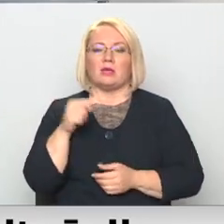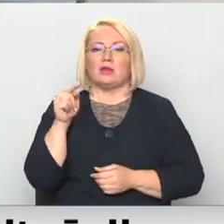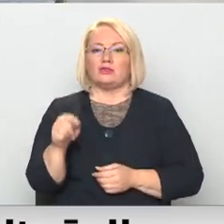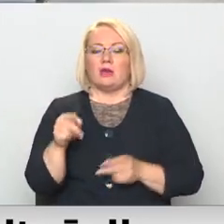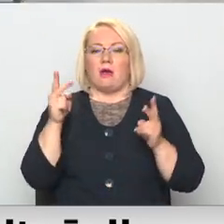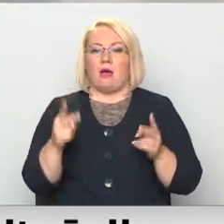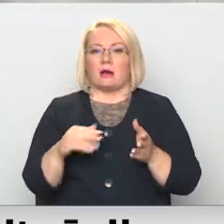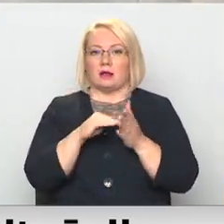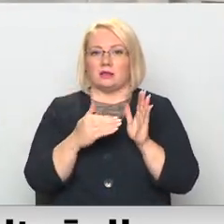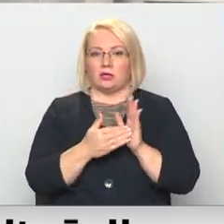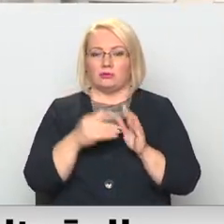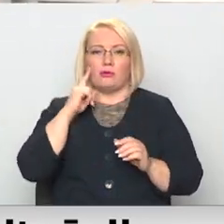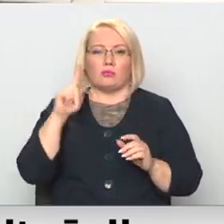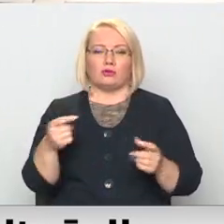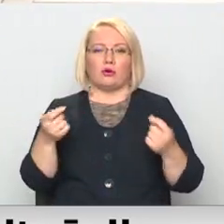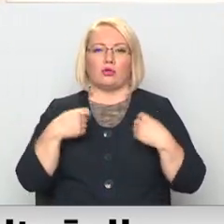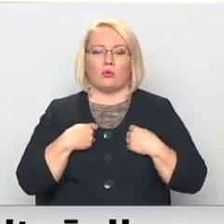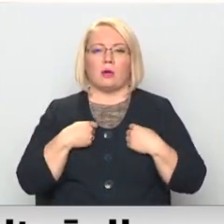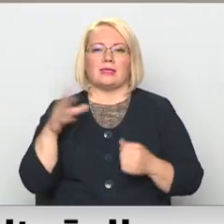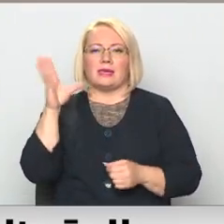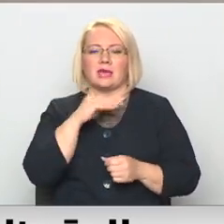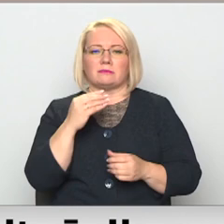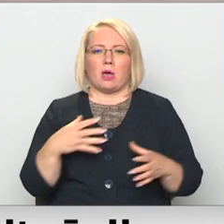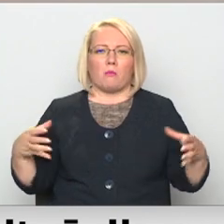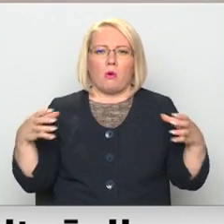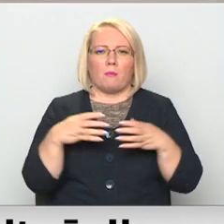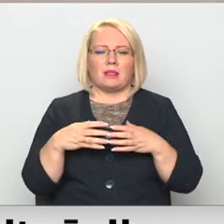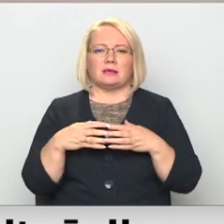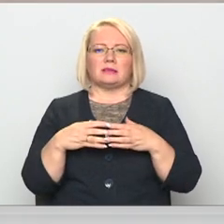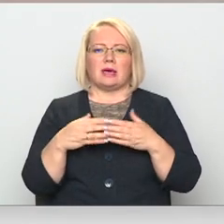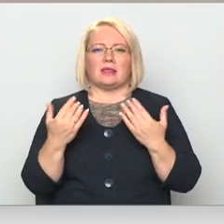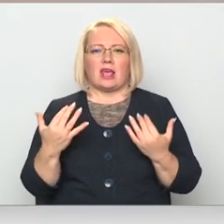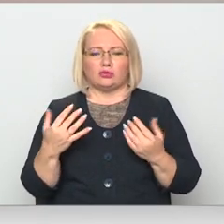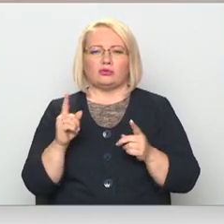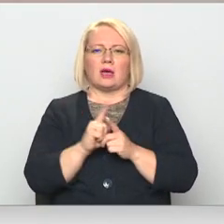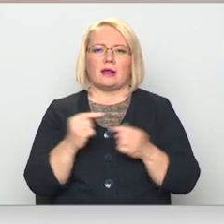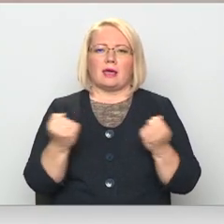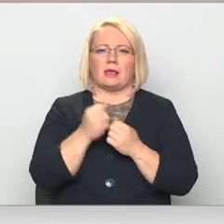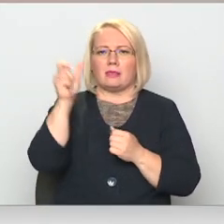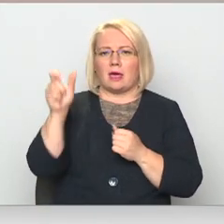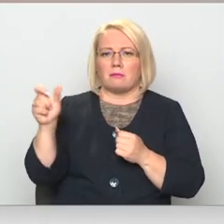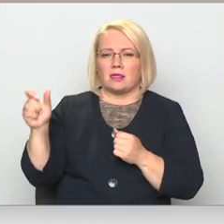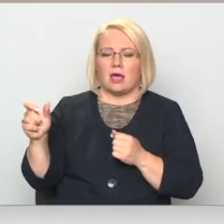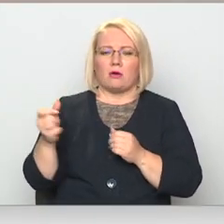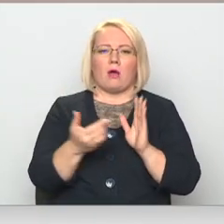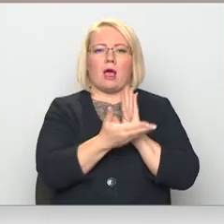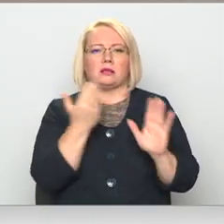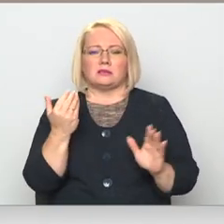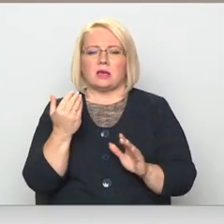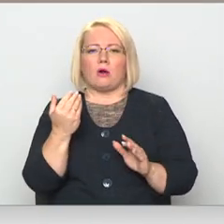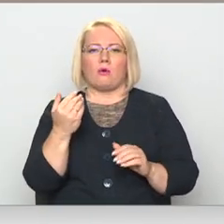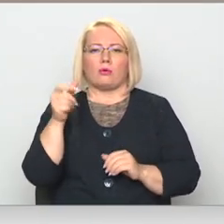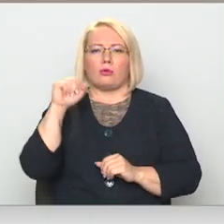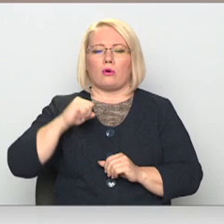protams, tā mums dod iespēju mobilizēt resursus, mobilizēt personālu resursus, atsaugt kolēģus no